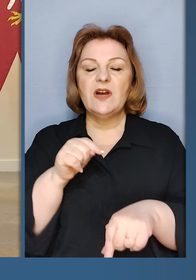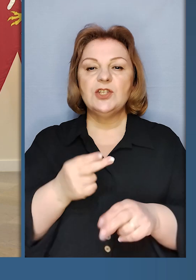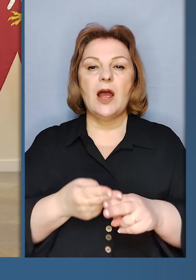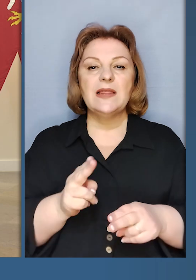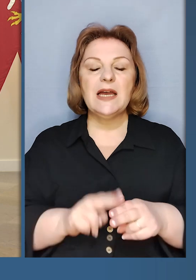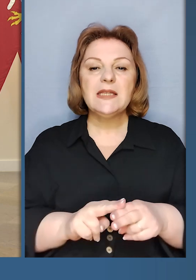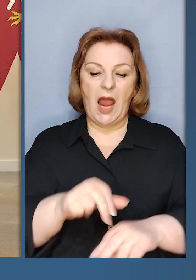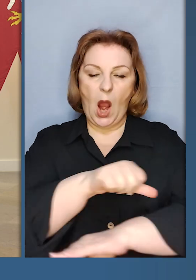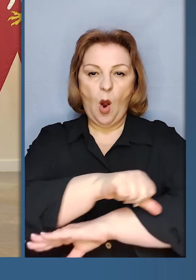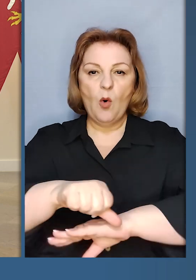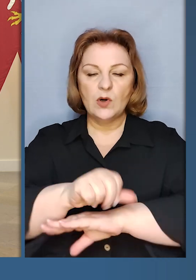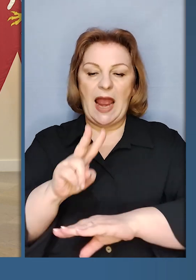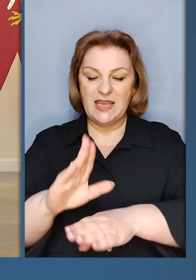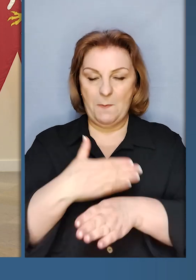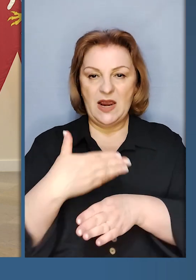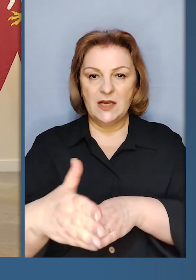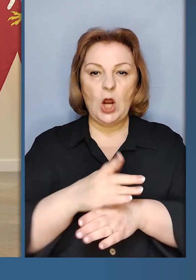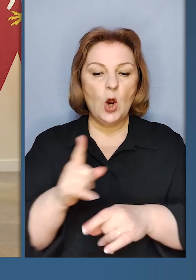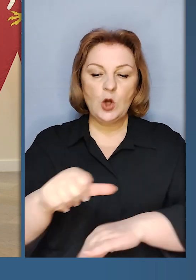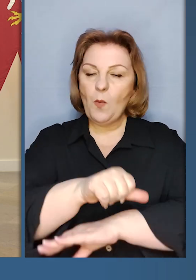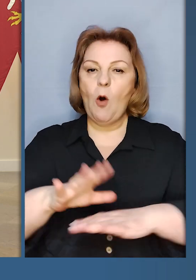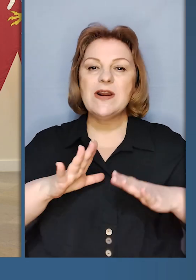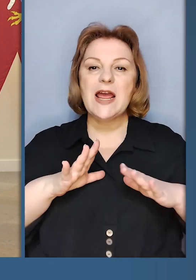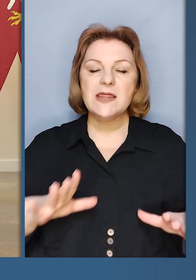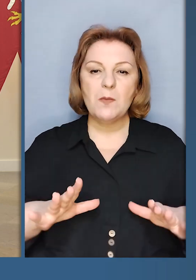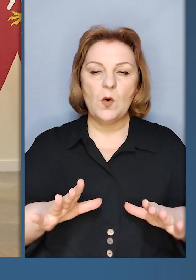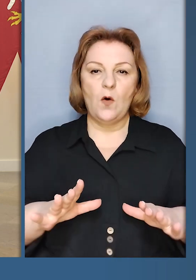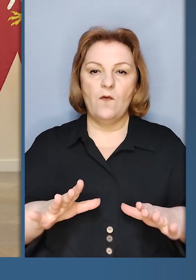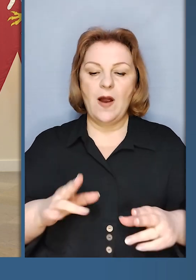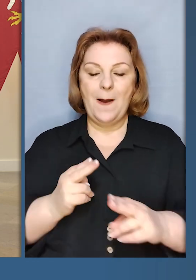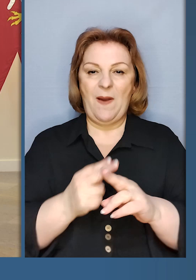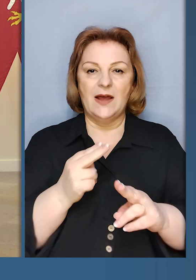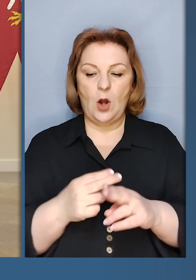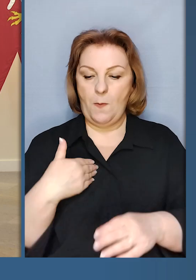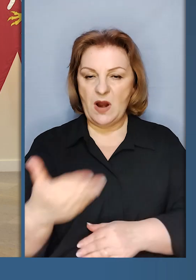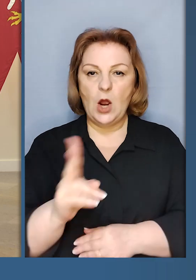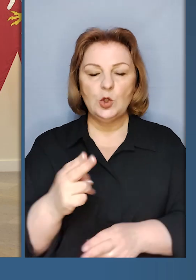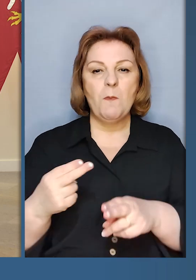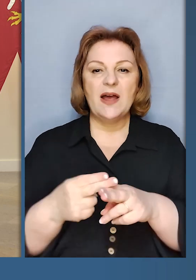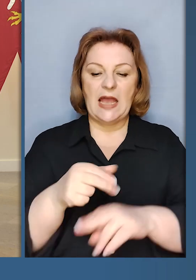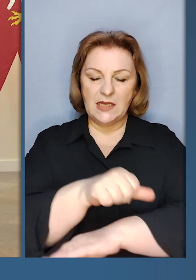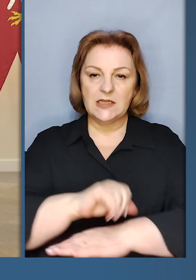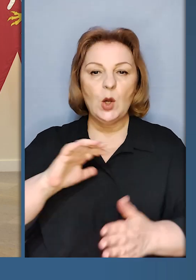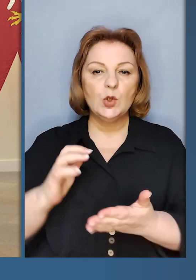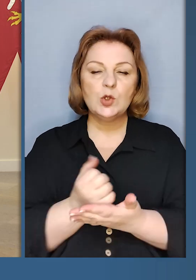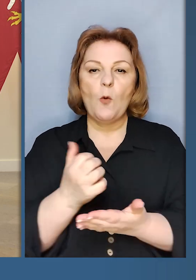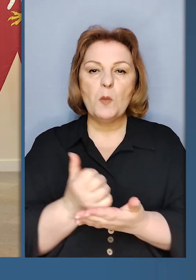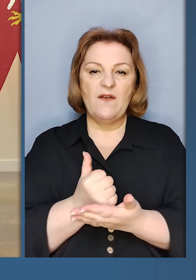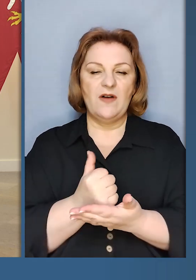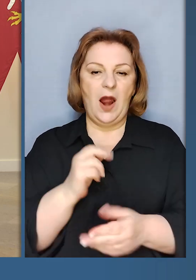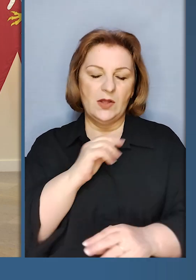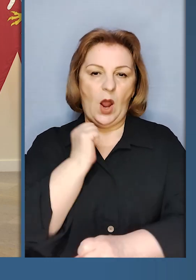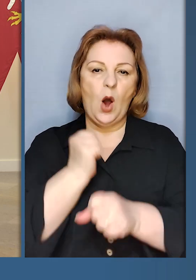не відчували цього кордону, який є між нами. Щоб він не був перешкодою між нами. Щоб не заважав